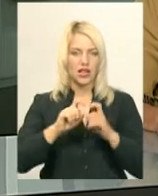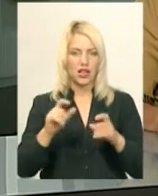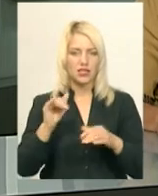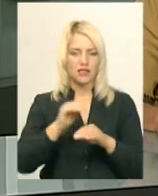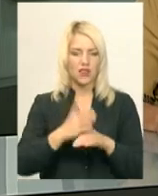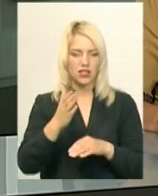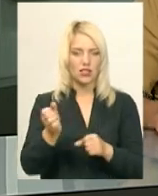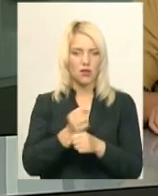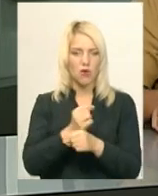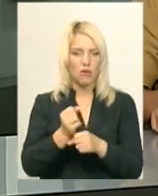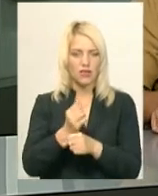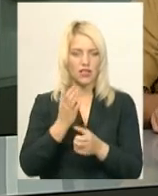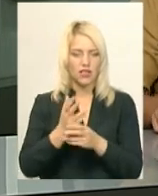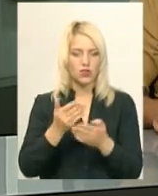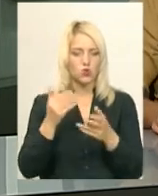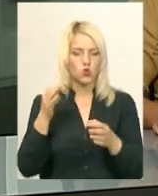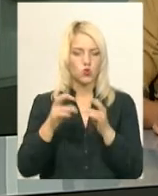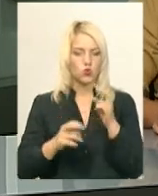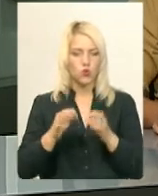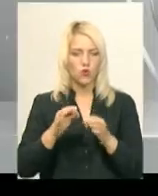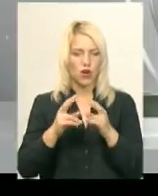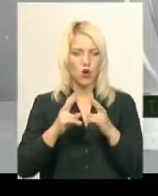побиття проводиться досудове розслідування.